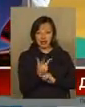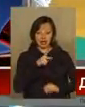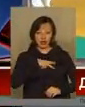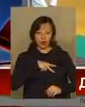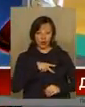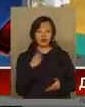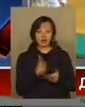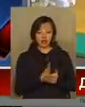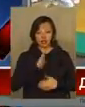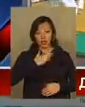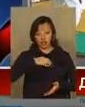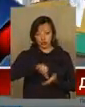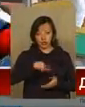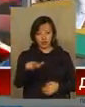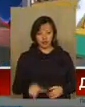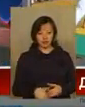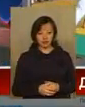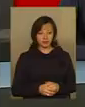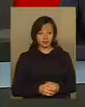серед призерів і подільські спортсмени.